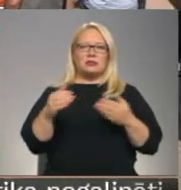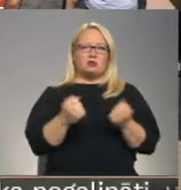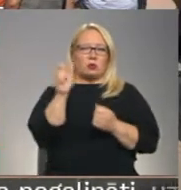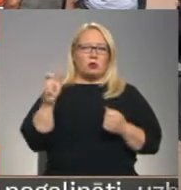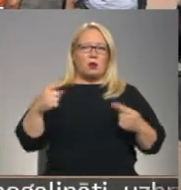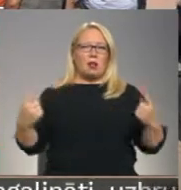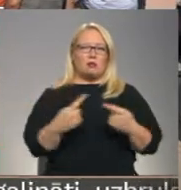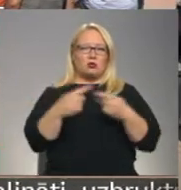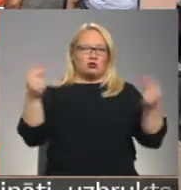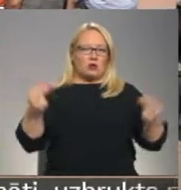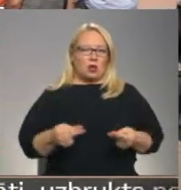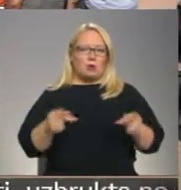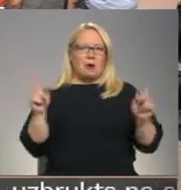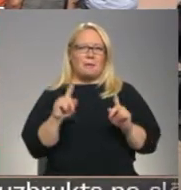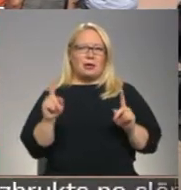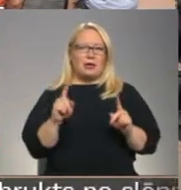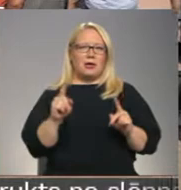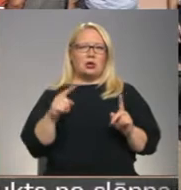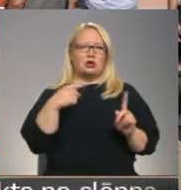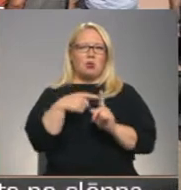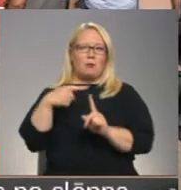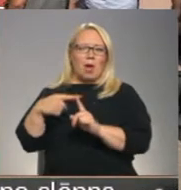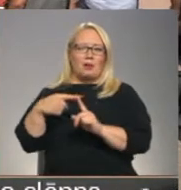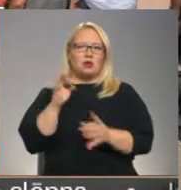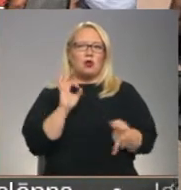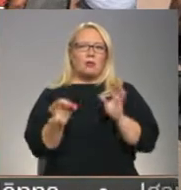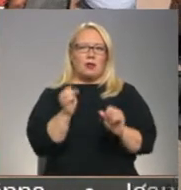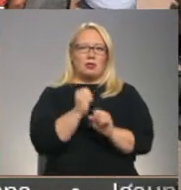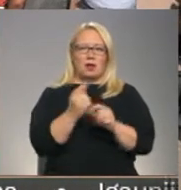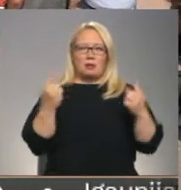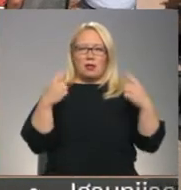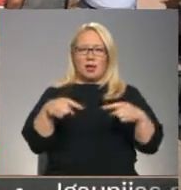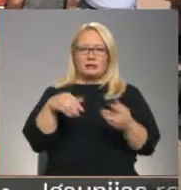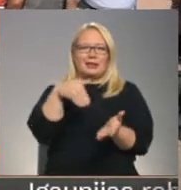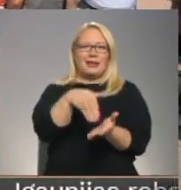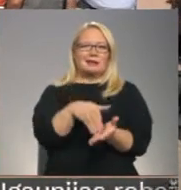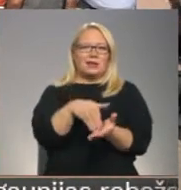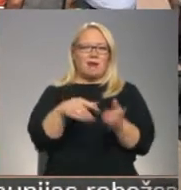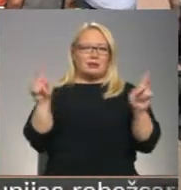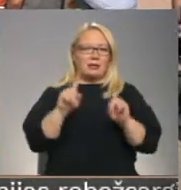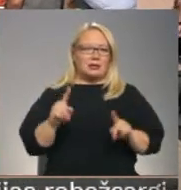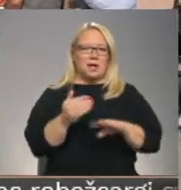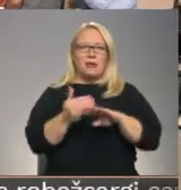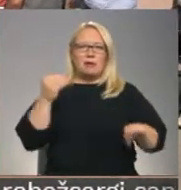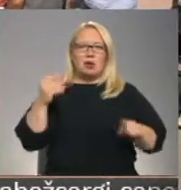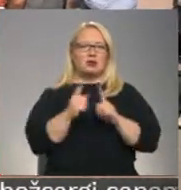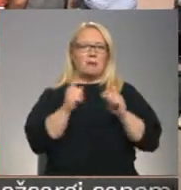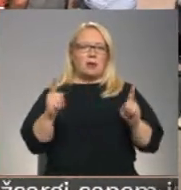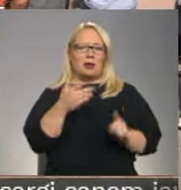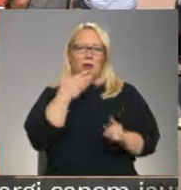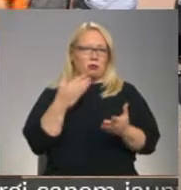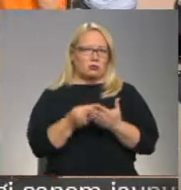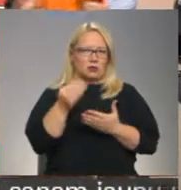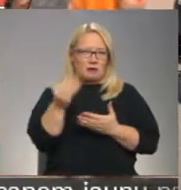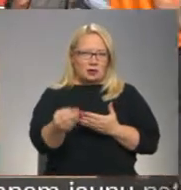atbilstoši līgumam ir sumētais normālais darba laiks, dīkstāvis lietas, kas nav iepriekšējā periodā samaksātas.